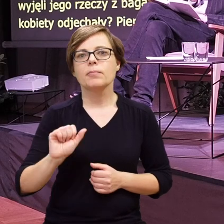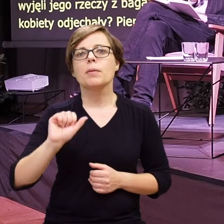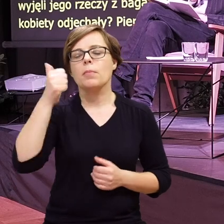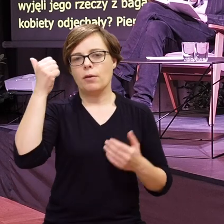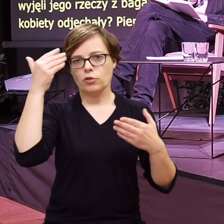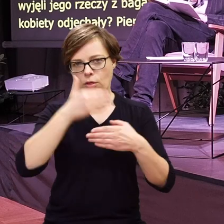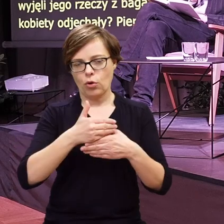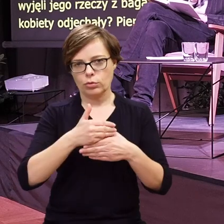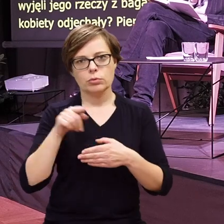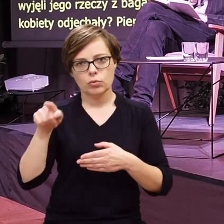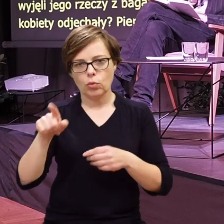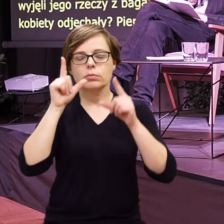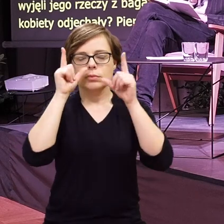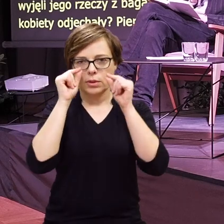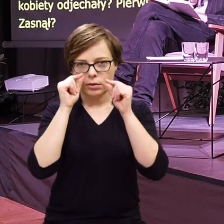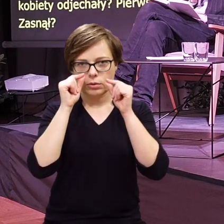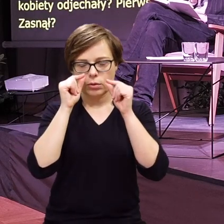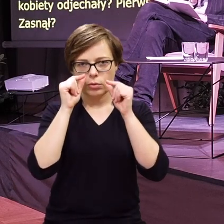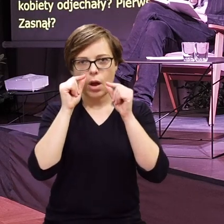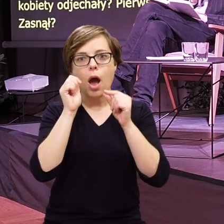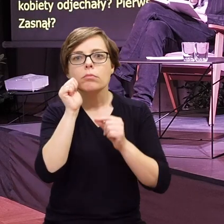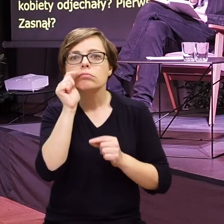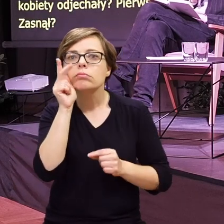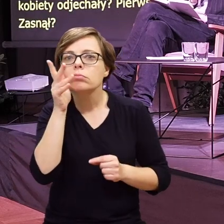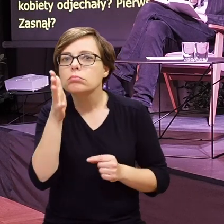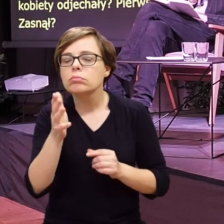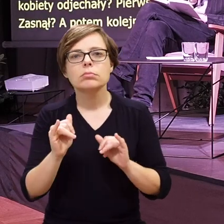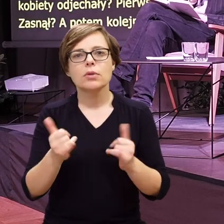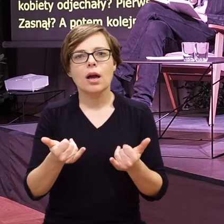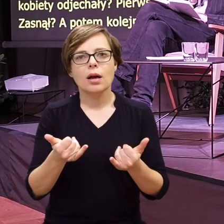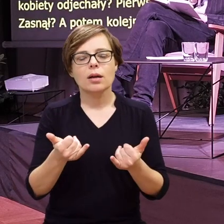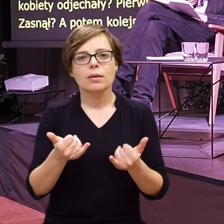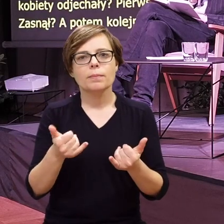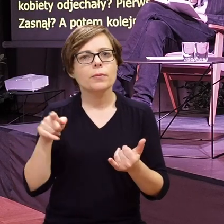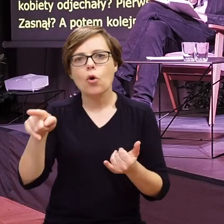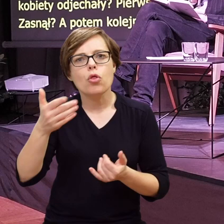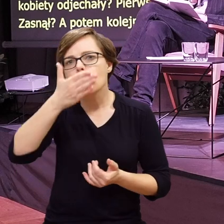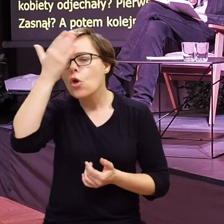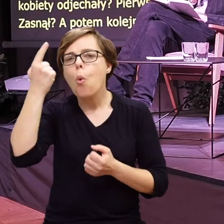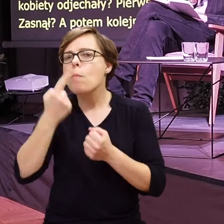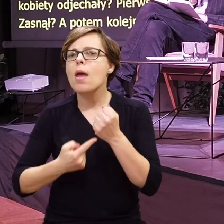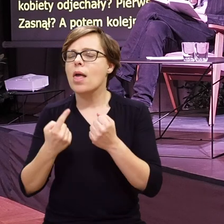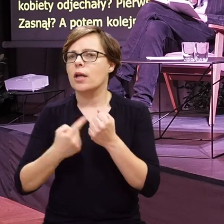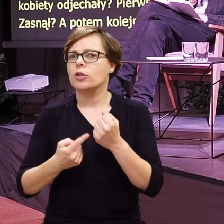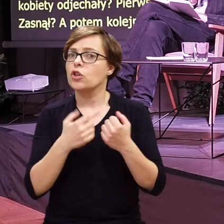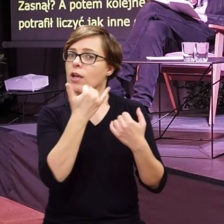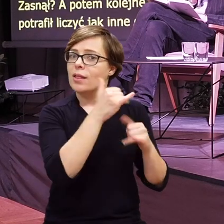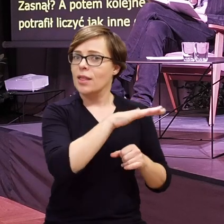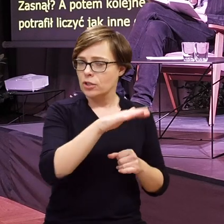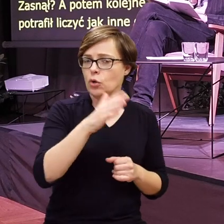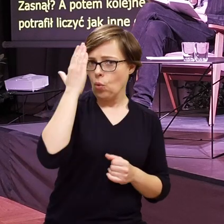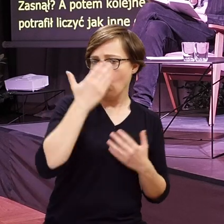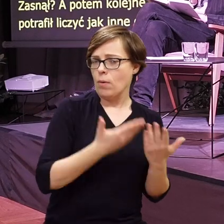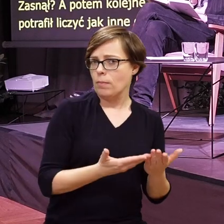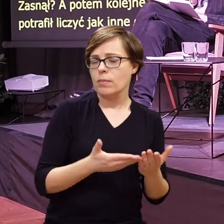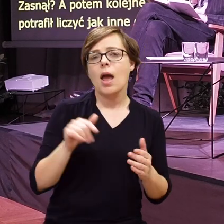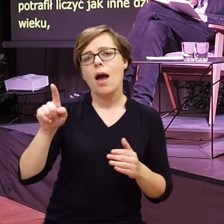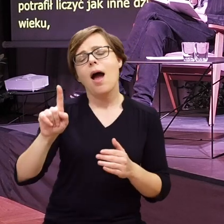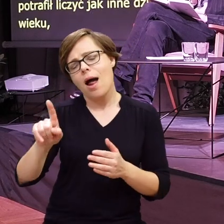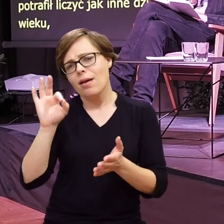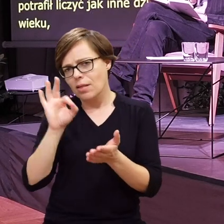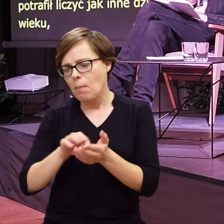Pierwsza noc. Zasnął? A kolejne? Nie potrafi liczyć jak inne dzieci w jego wieku, ale na pewno szybko się